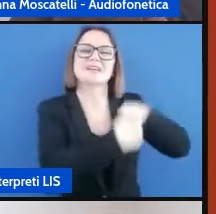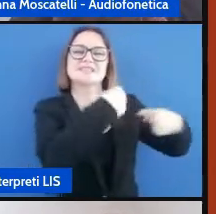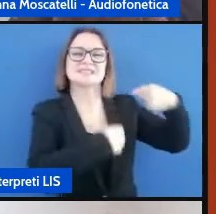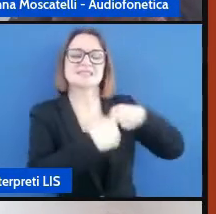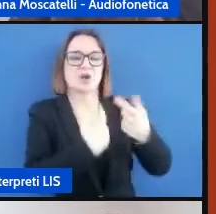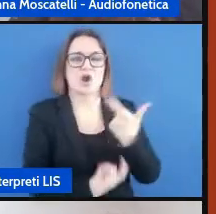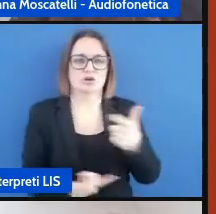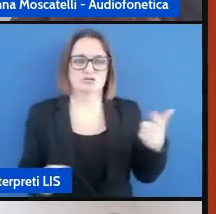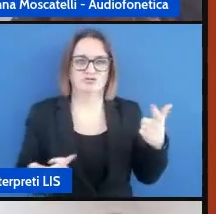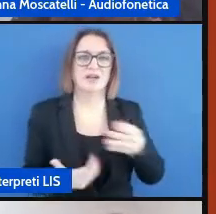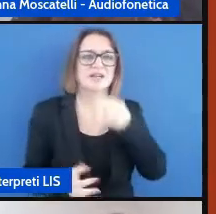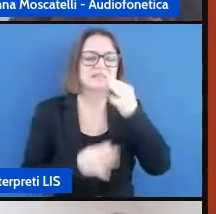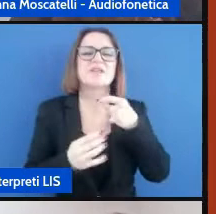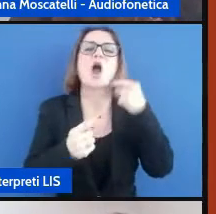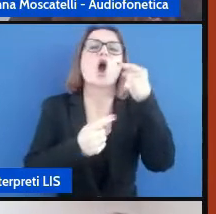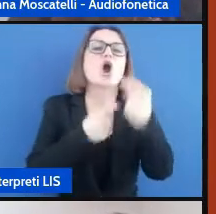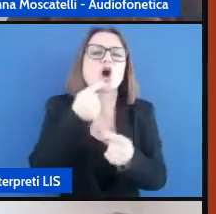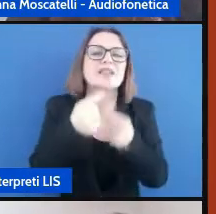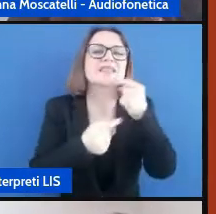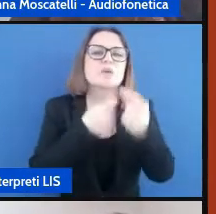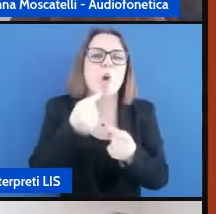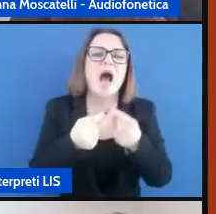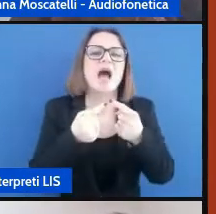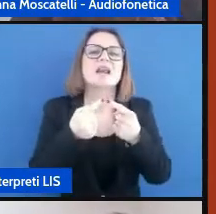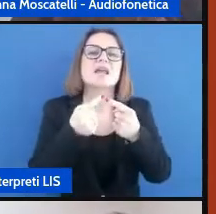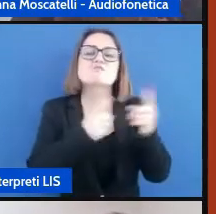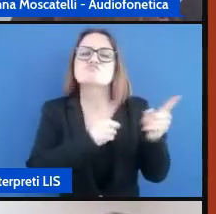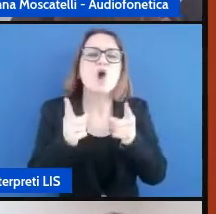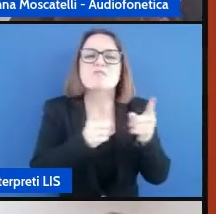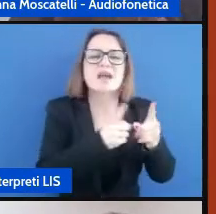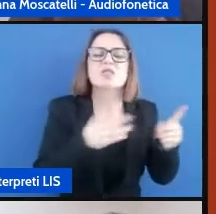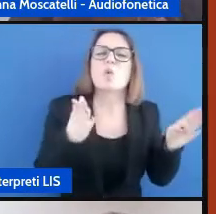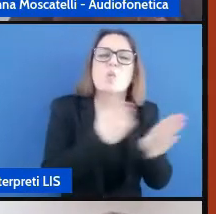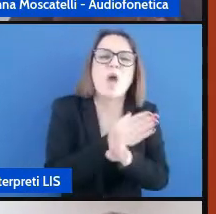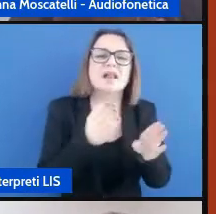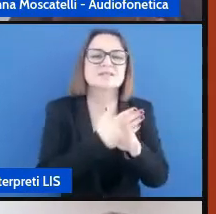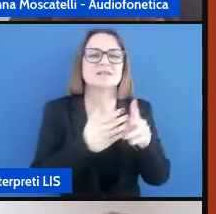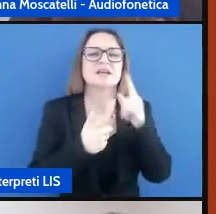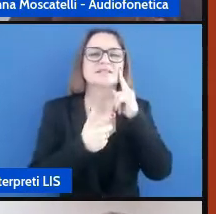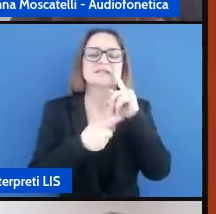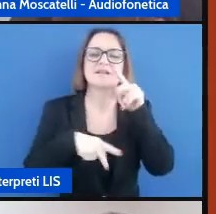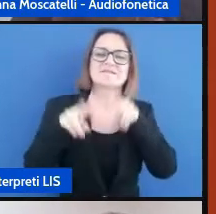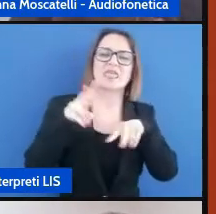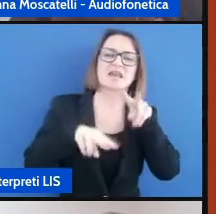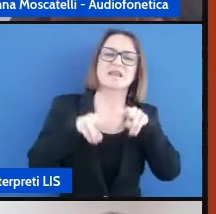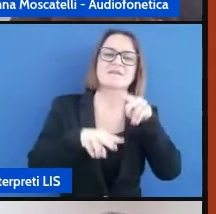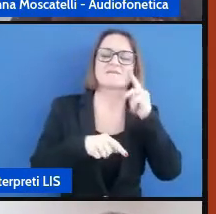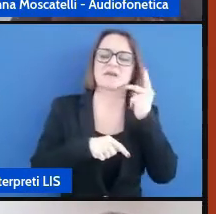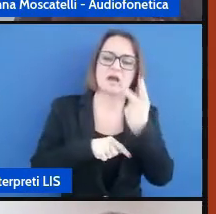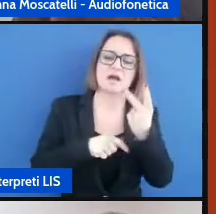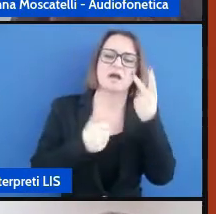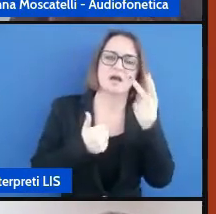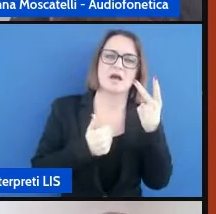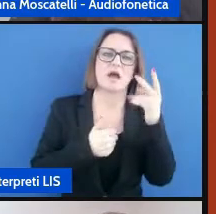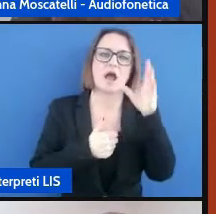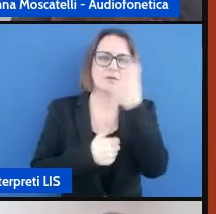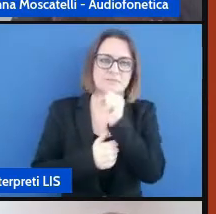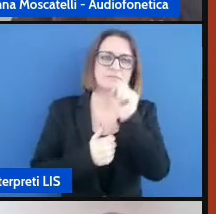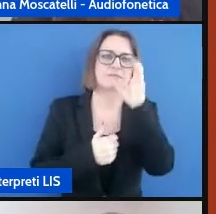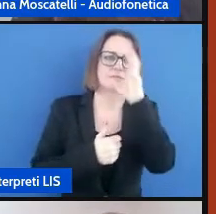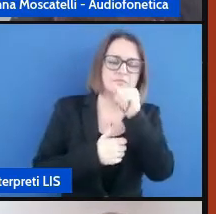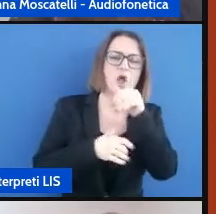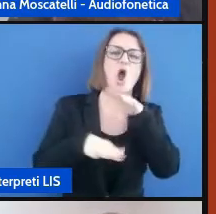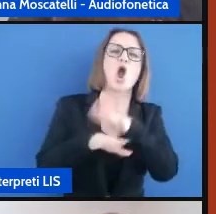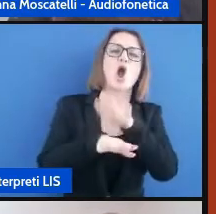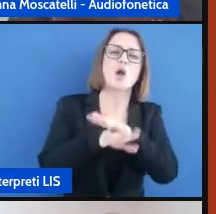itinere continuare a verificare è man mano il bambino sordo che acquisisca o meno la competenza